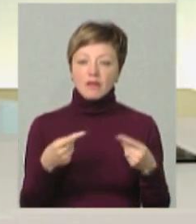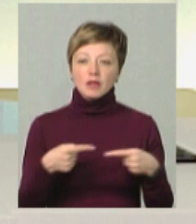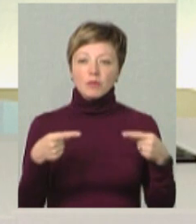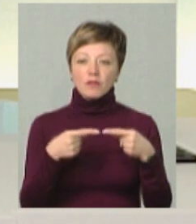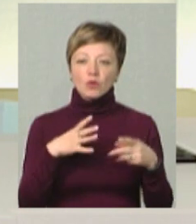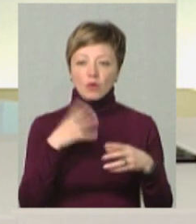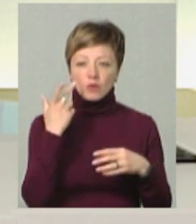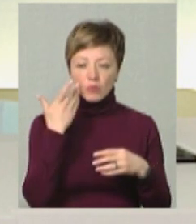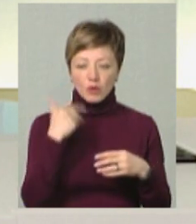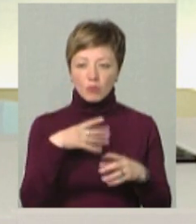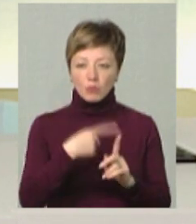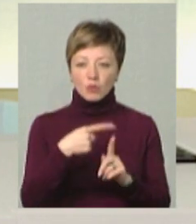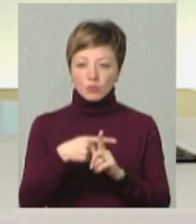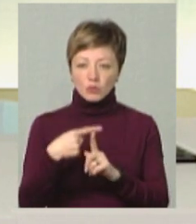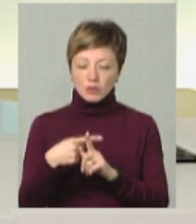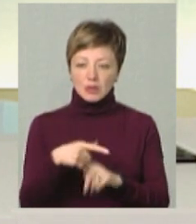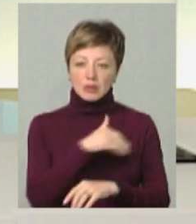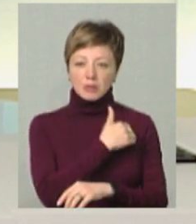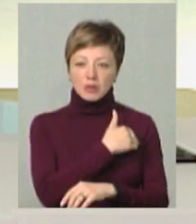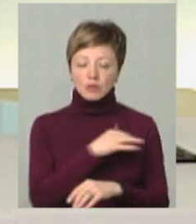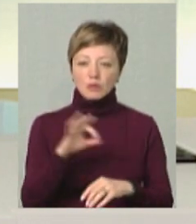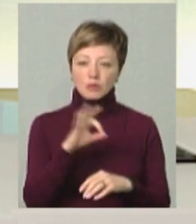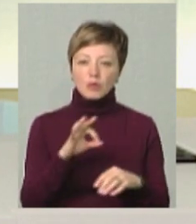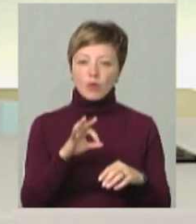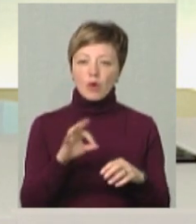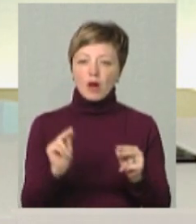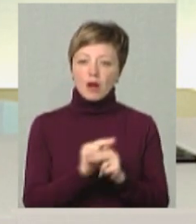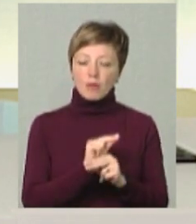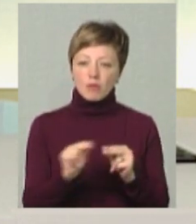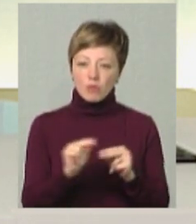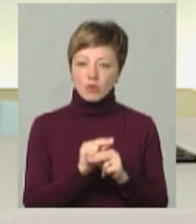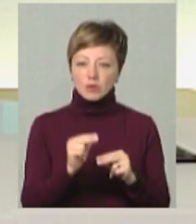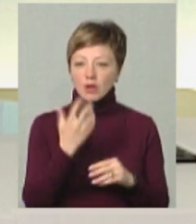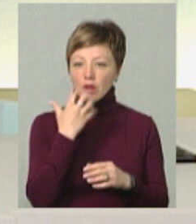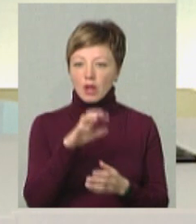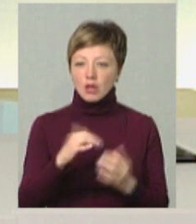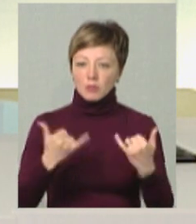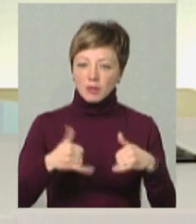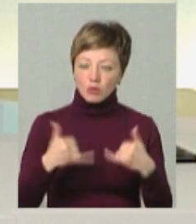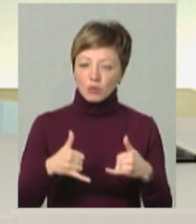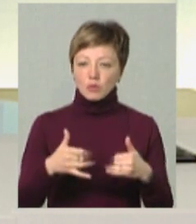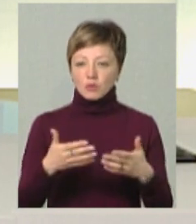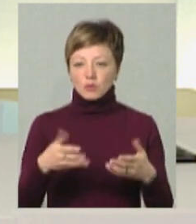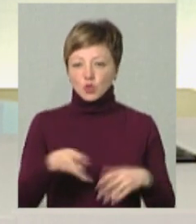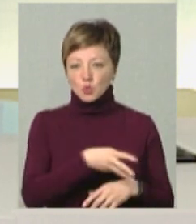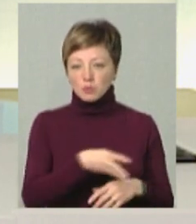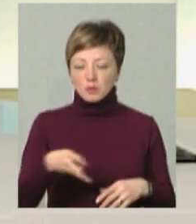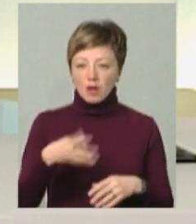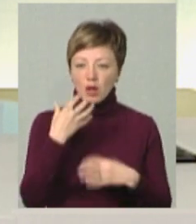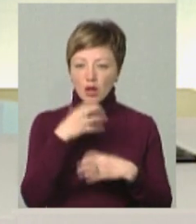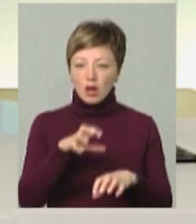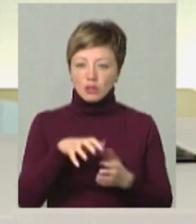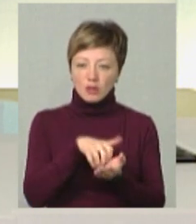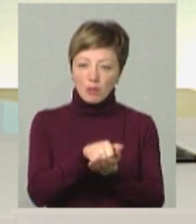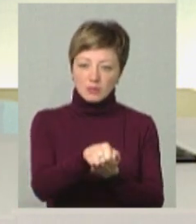були стабільні плюсові температури, то, що стосується аварійного ремонту, гарячим асфальтобетоном або стерменевим методом, то, що стосується гарячого